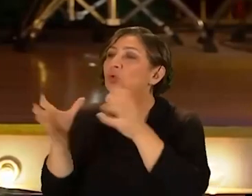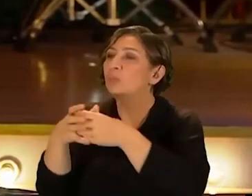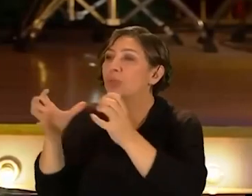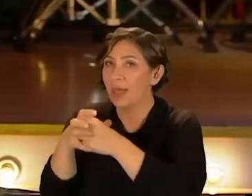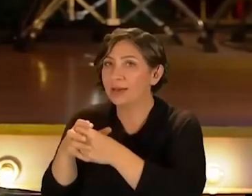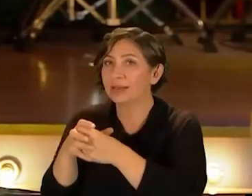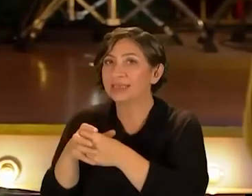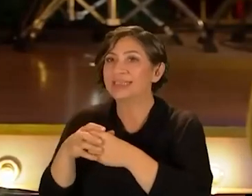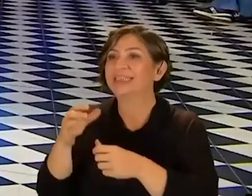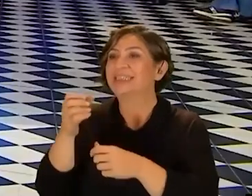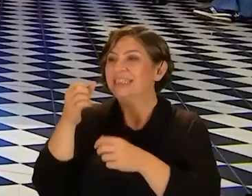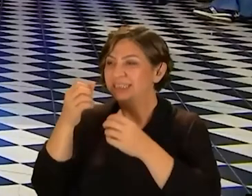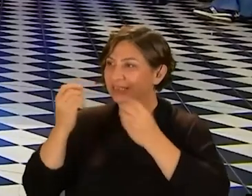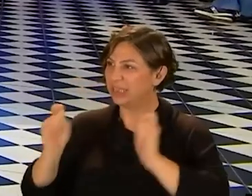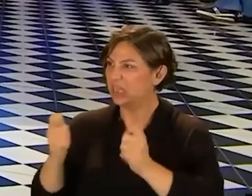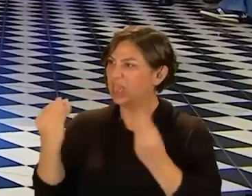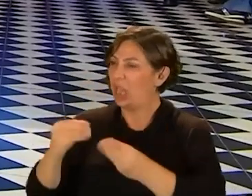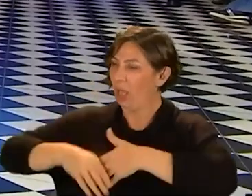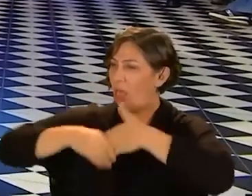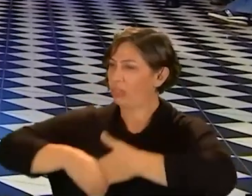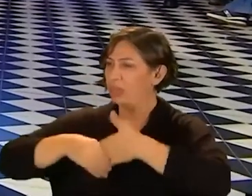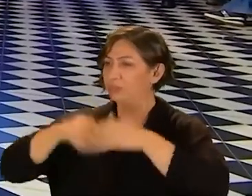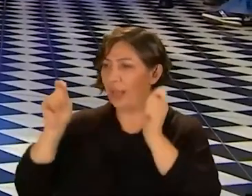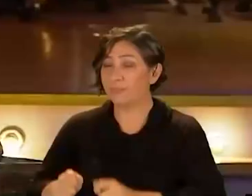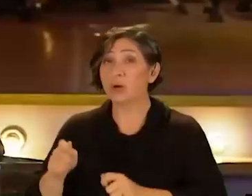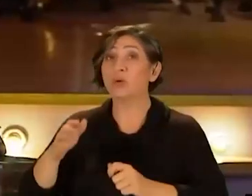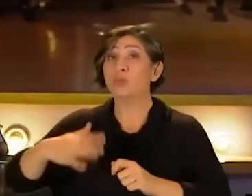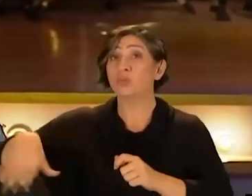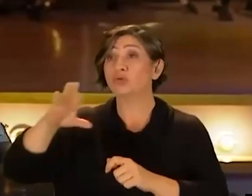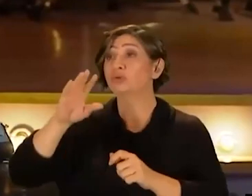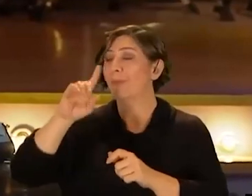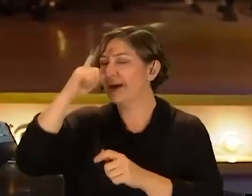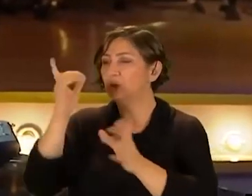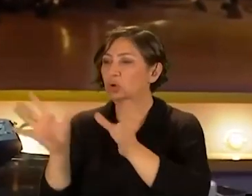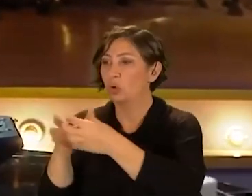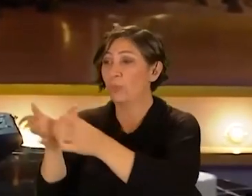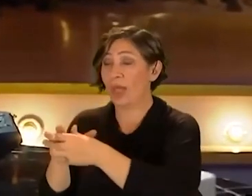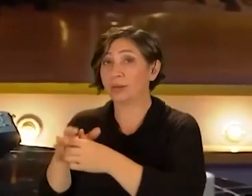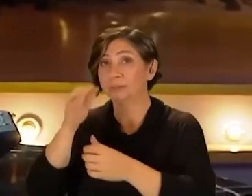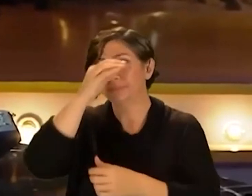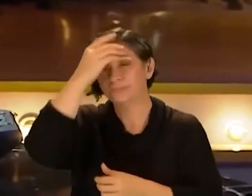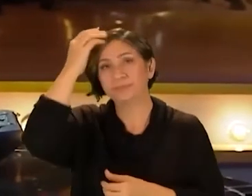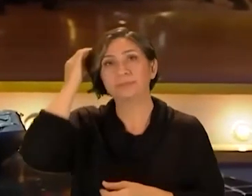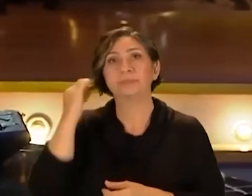Independentlar, independentlar sıkı anlaşmalar yaptılar. Bütün independentlar ve onlar